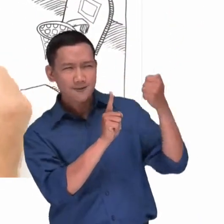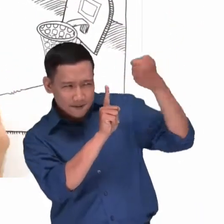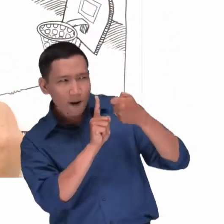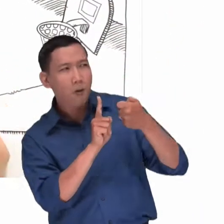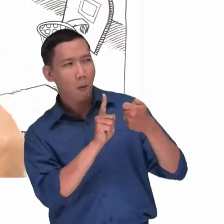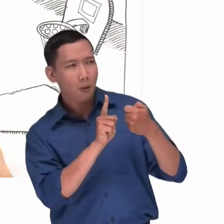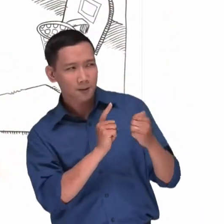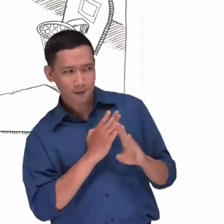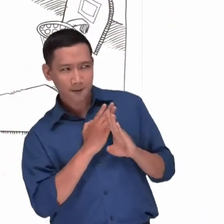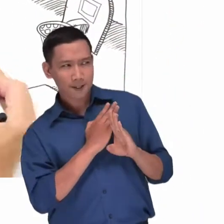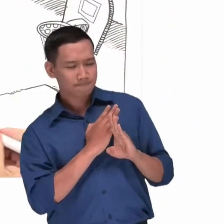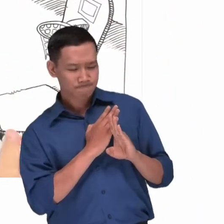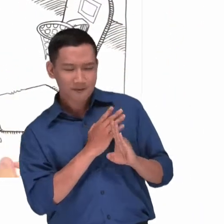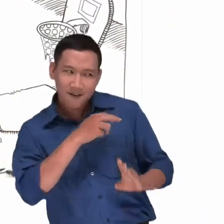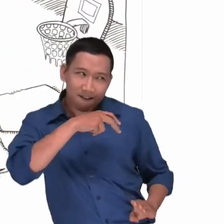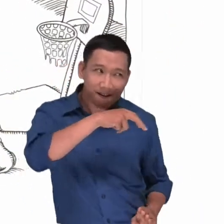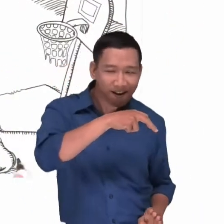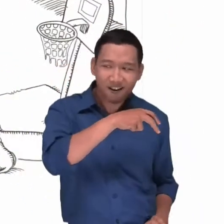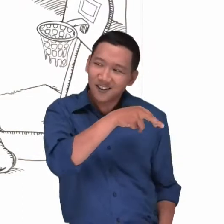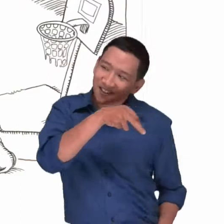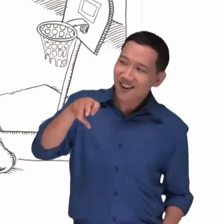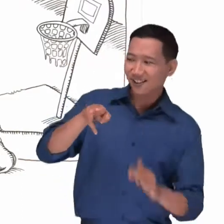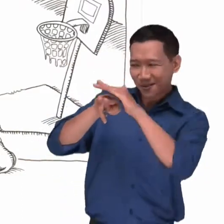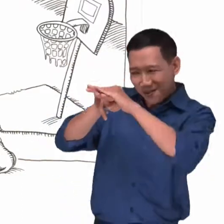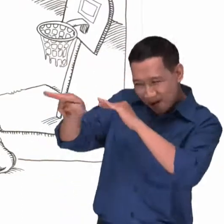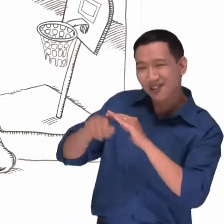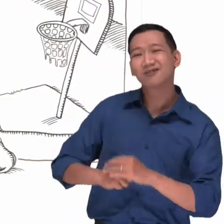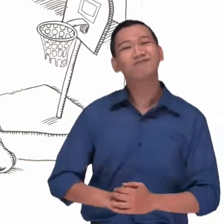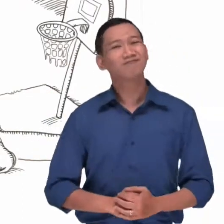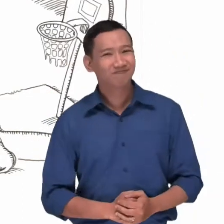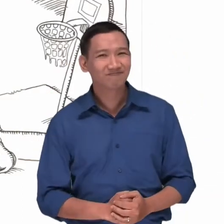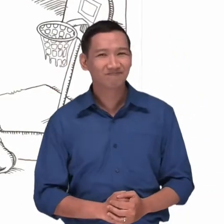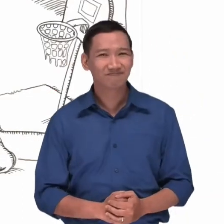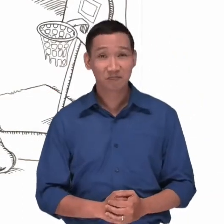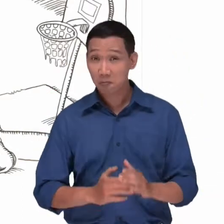Hãy tránh những nơi bạn có thể bị bắt nạt Và sẵn sàng bỏ đi nếu nó xảy ra